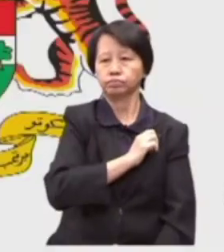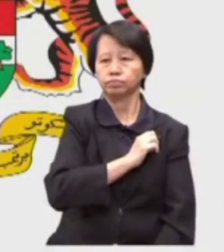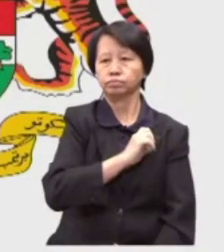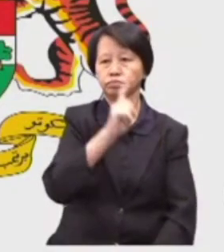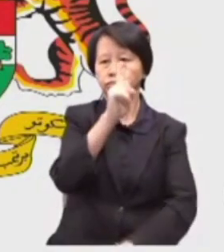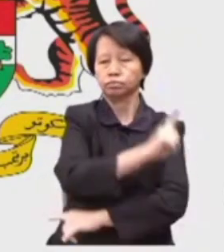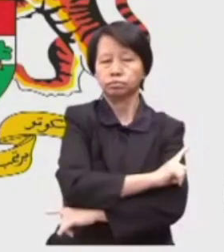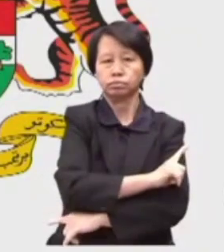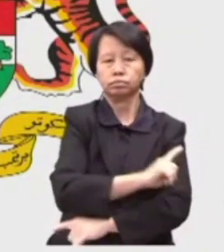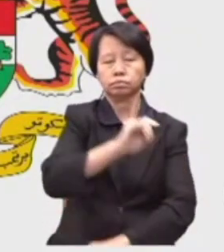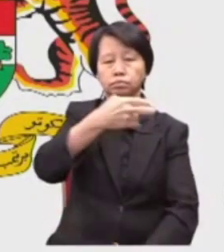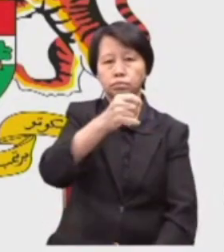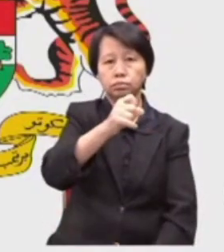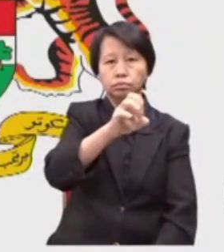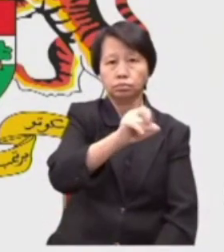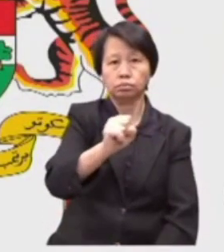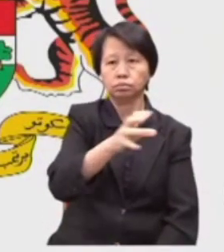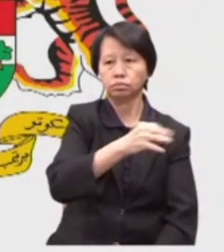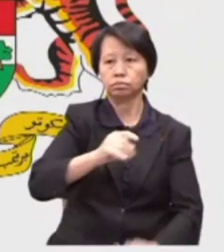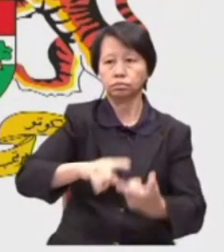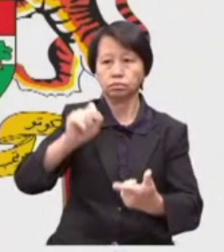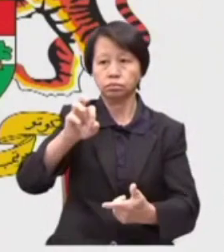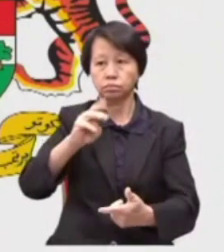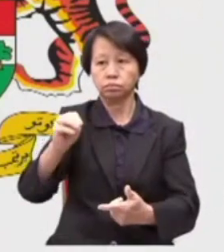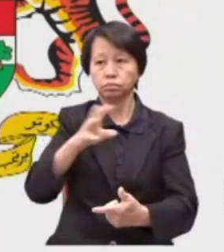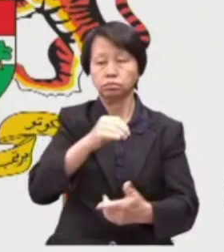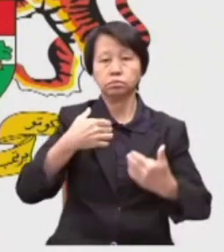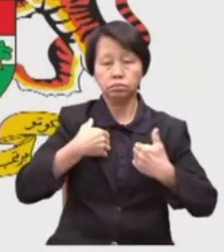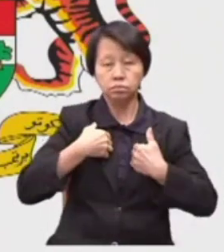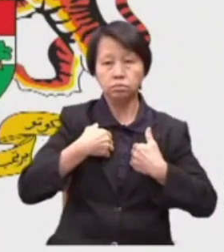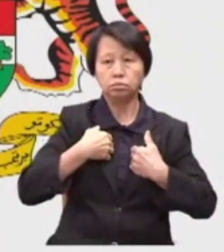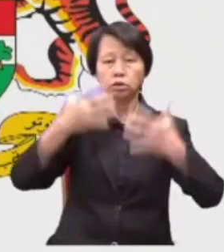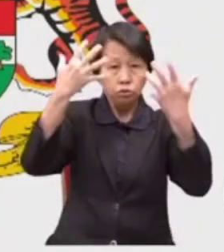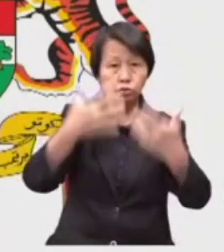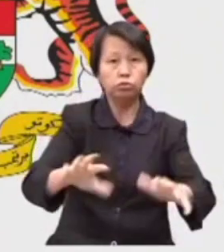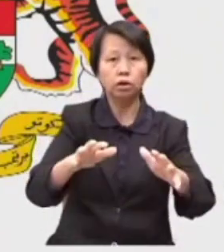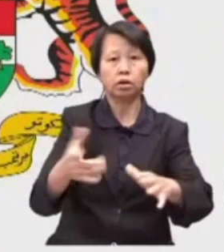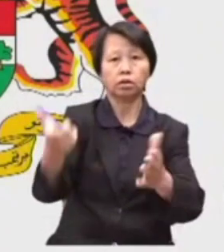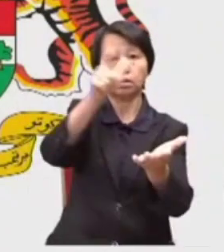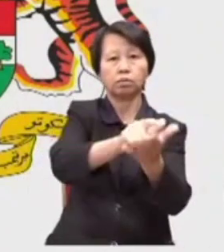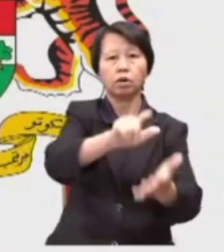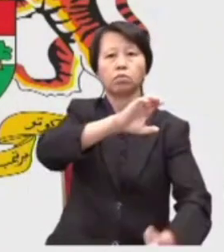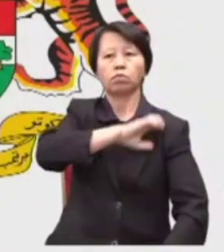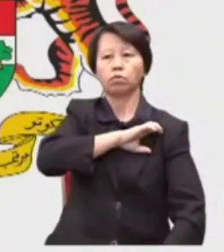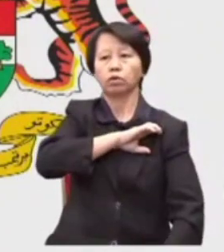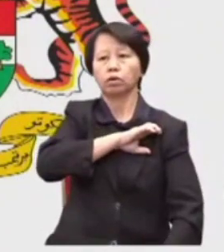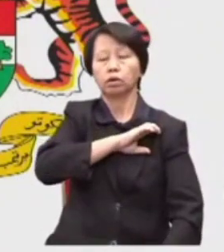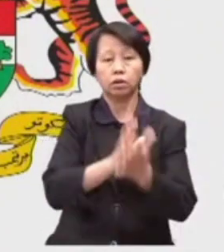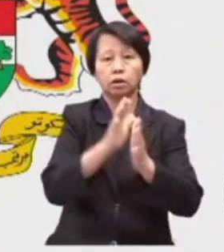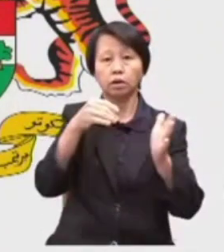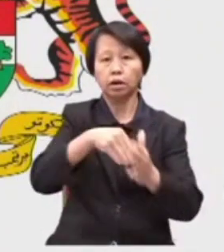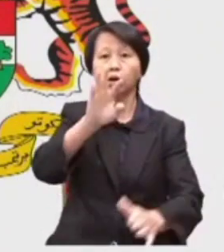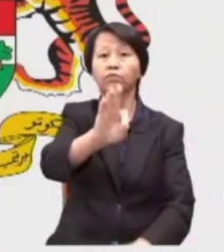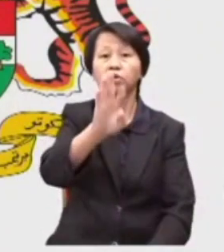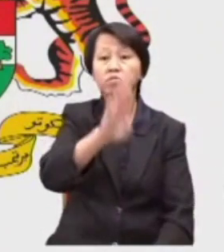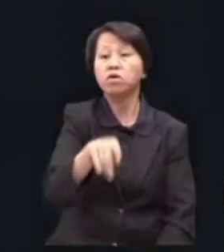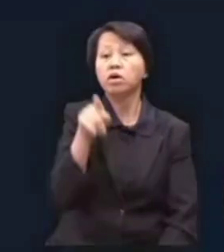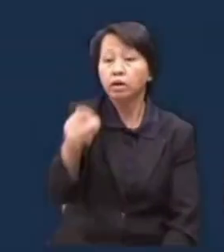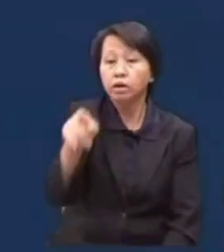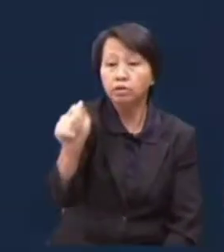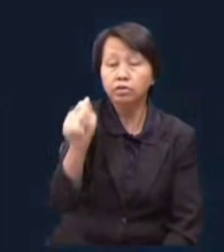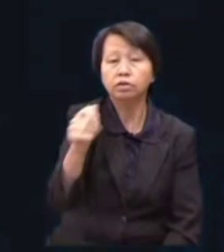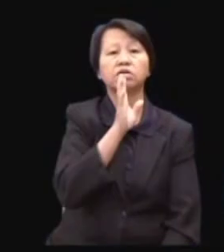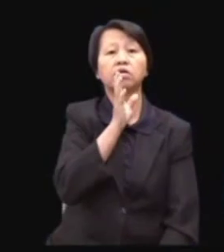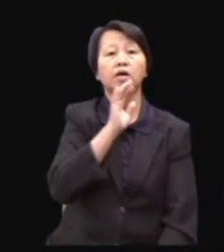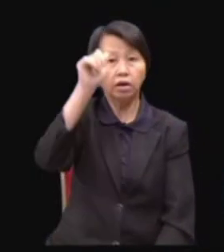Sarai Haris Idam, dan Saudara Mewah Rashuddin, dan berapa lagi yang telah membuat laporan polis. Jadi, dalam Facebook dia sendiri